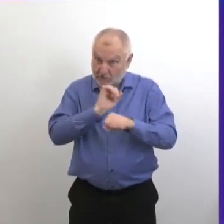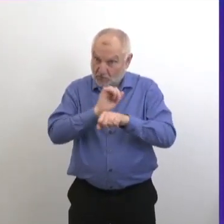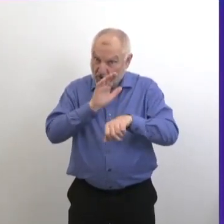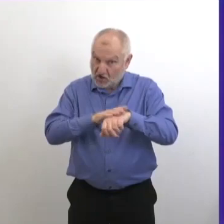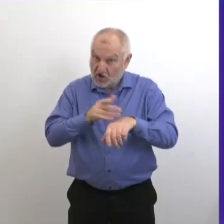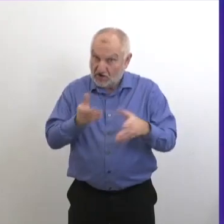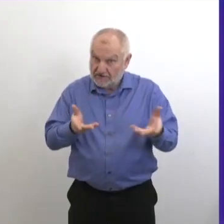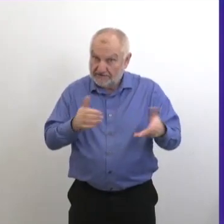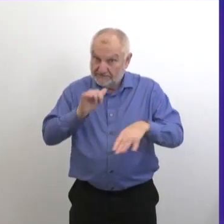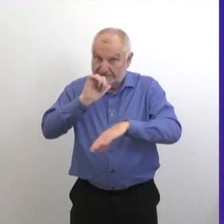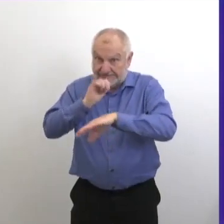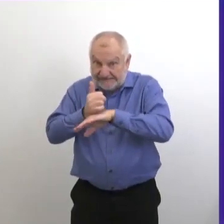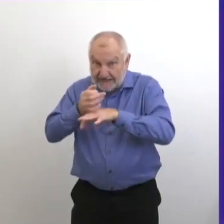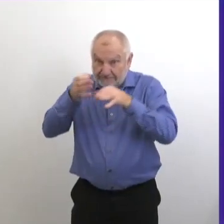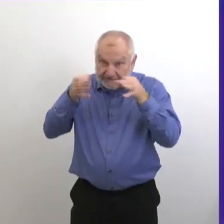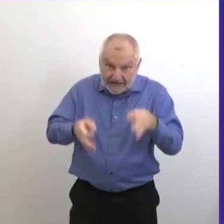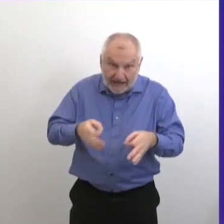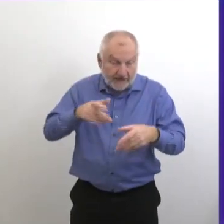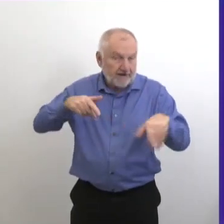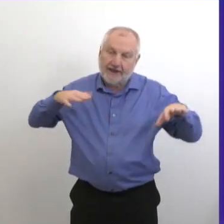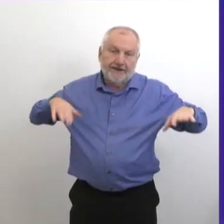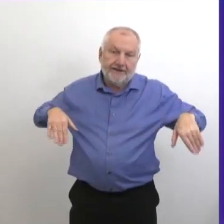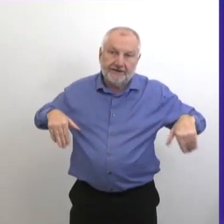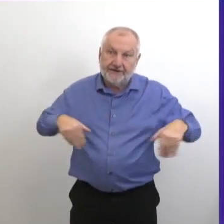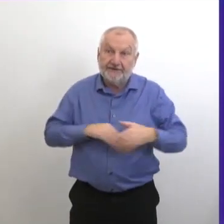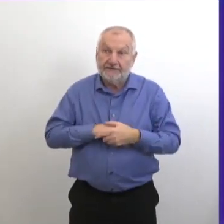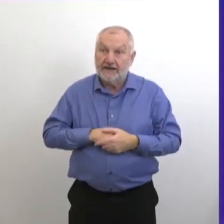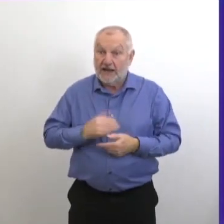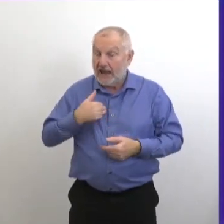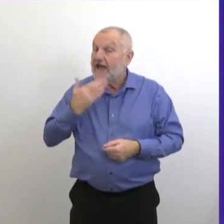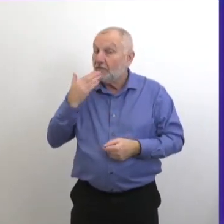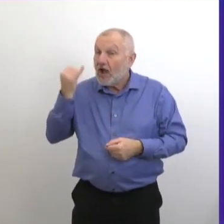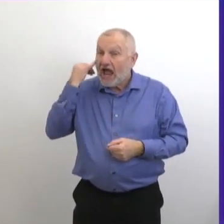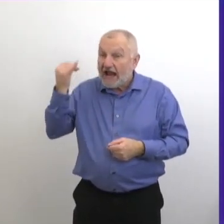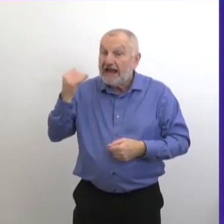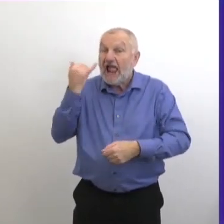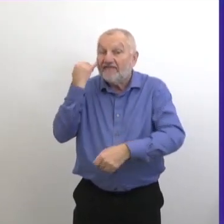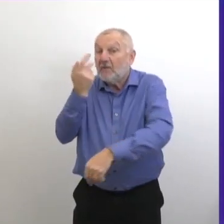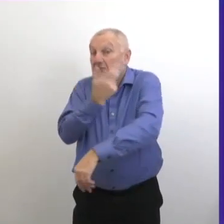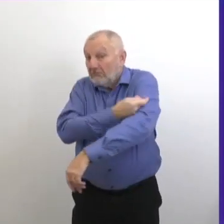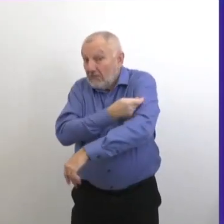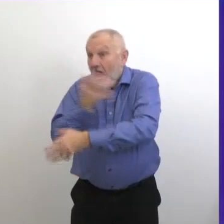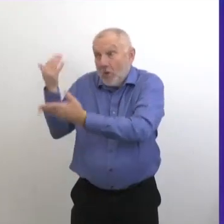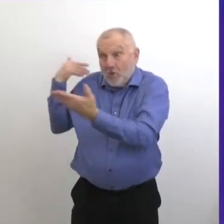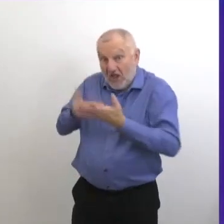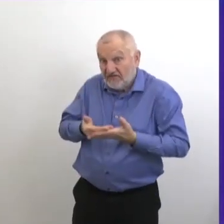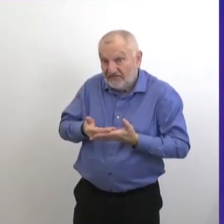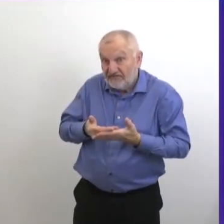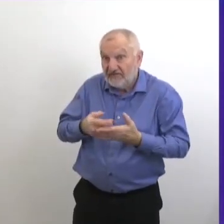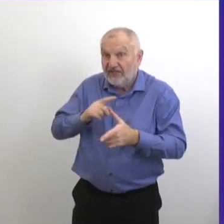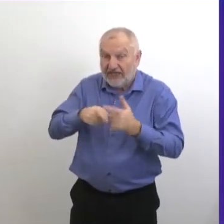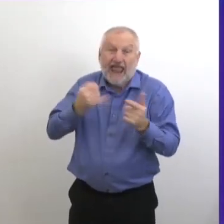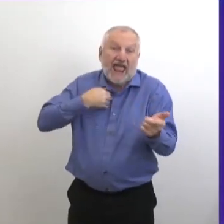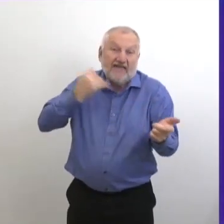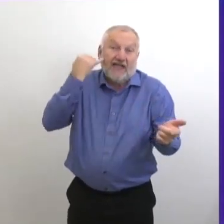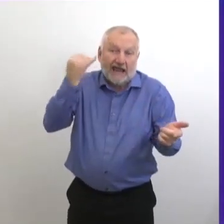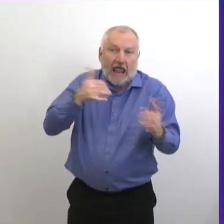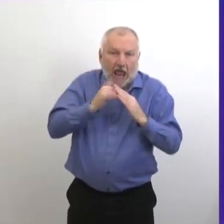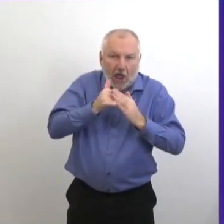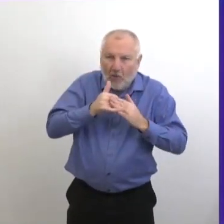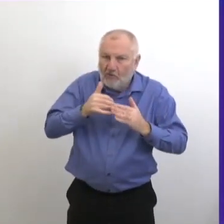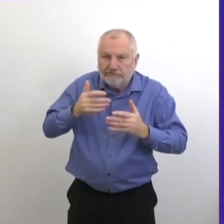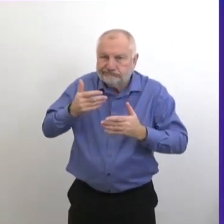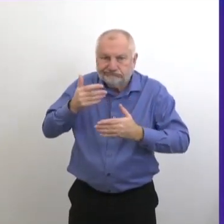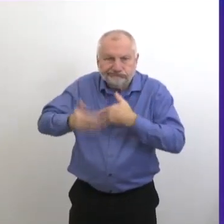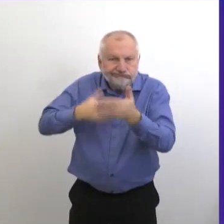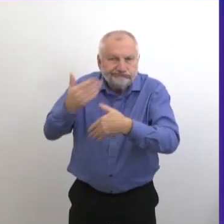une très bonne idée que si on reçoit ce vaccin rapidement, on sait comment on va les mettre en œuvre. Alors, n'oubliez pas que si